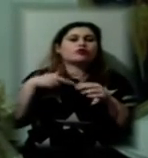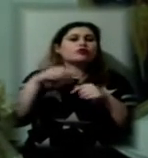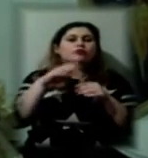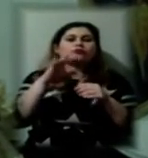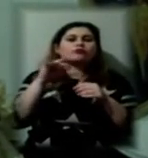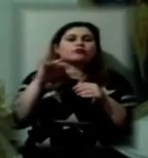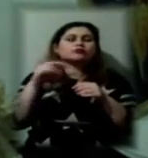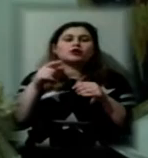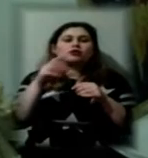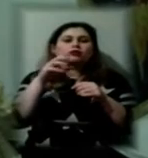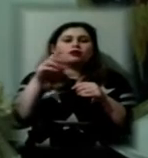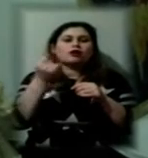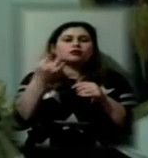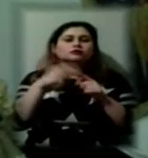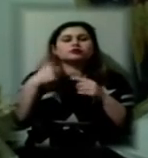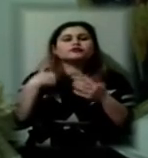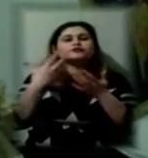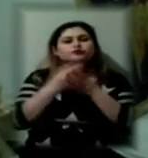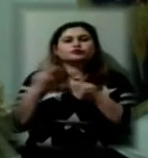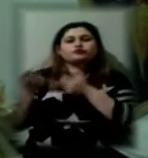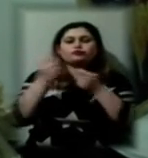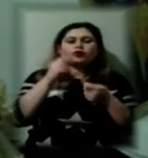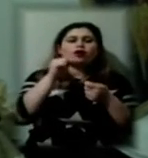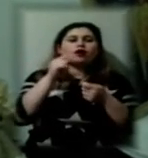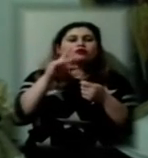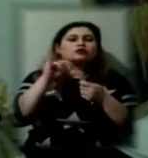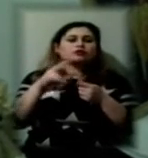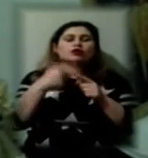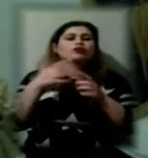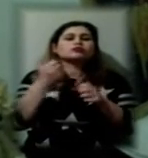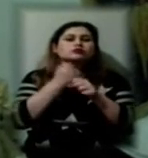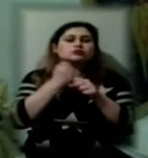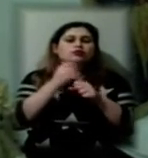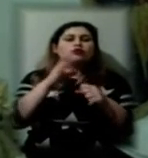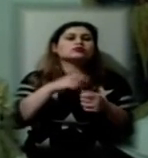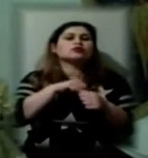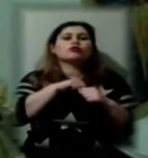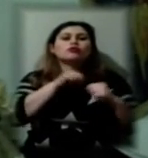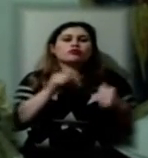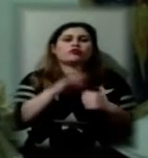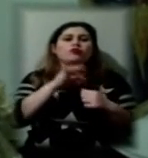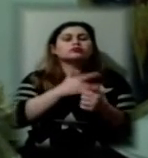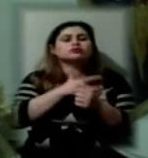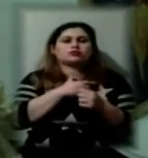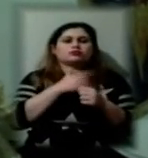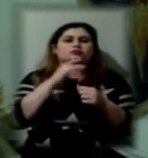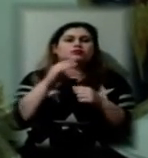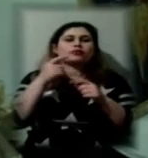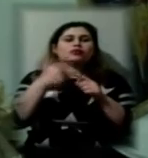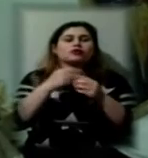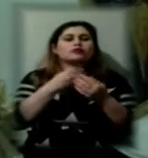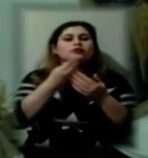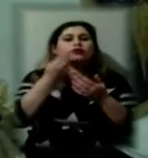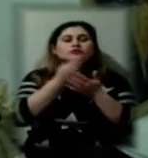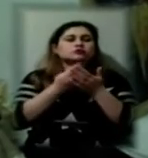своїх янголяток, які зроблені від щирого серця і прикрашені гарно